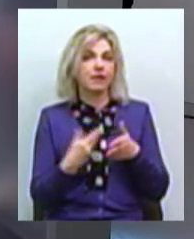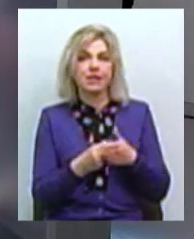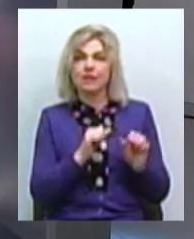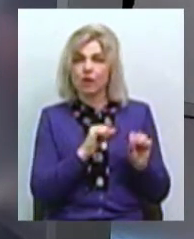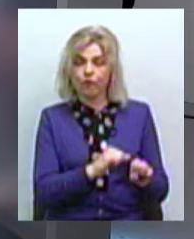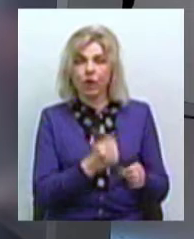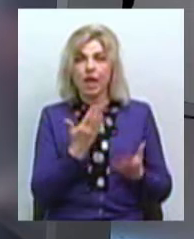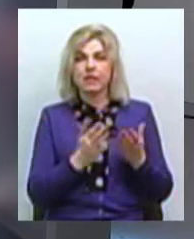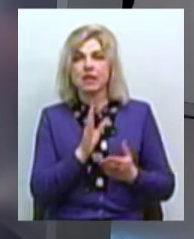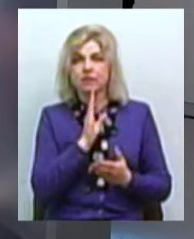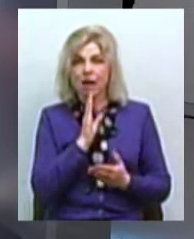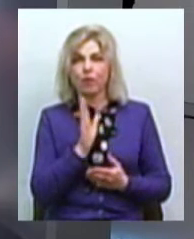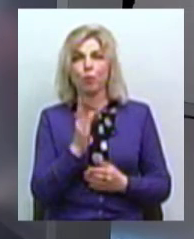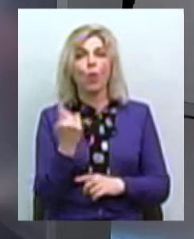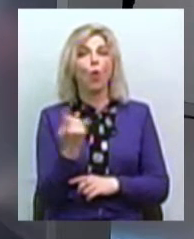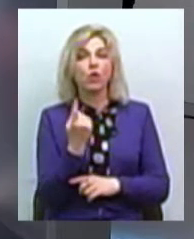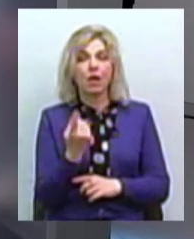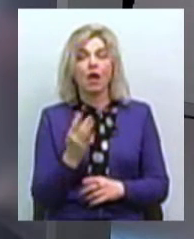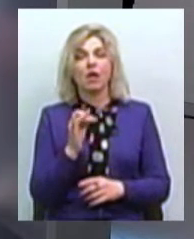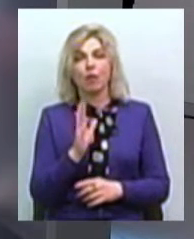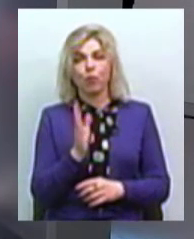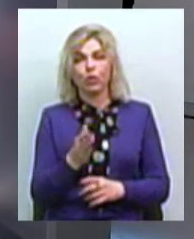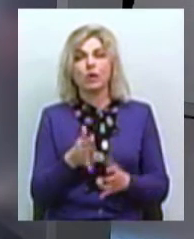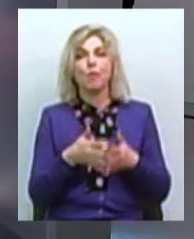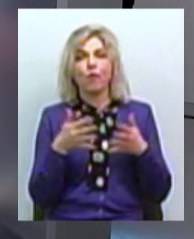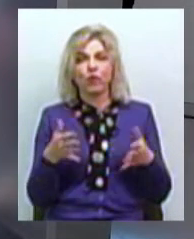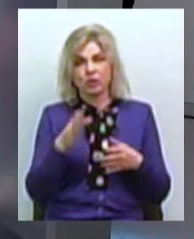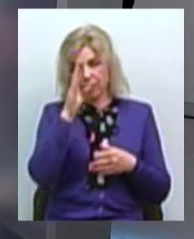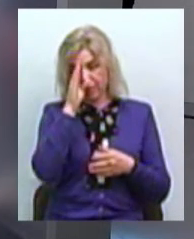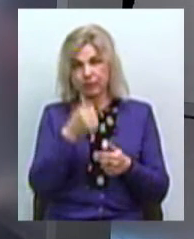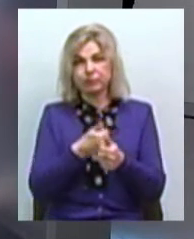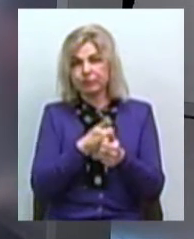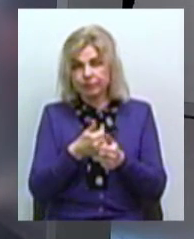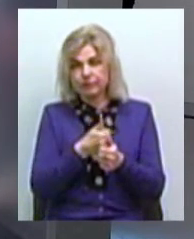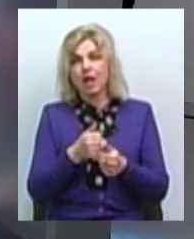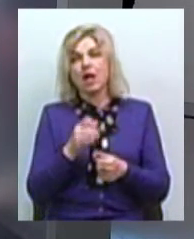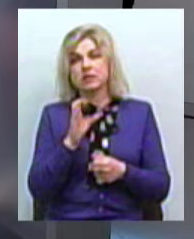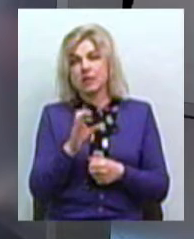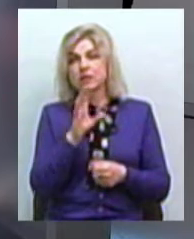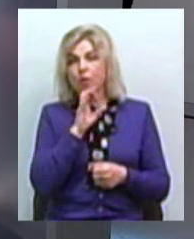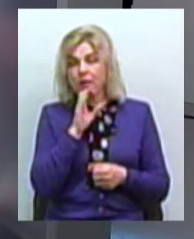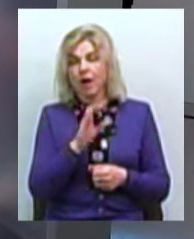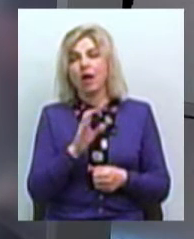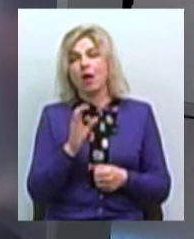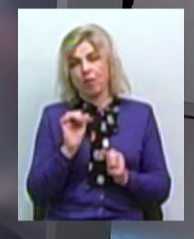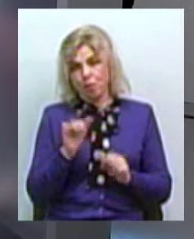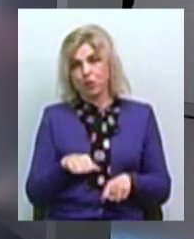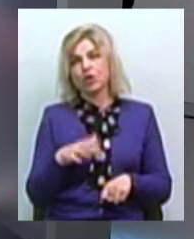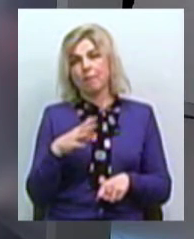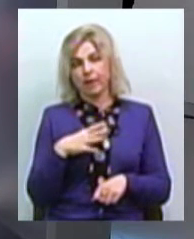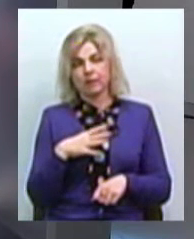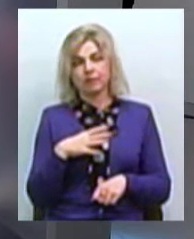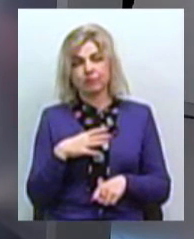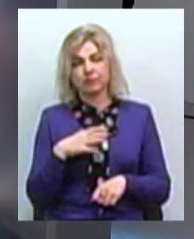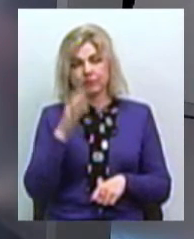самка буде у гоні, і при цьому дуже велика кількість кобелів буде знаходитися поряд з самкою, на превеликий жаль, можуть бути